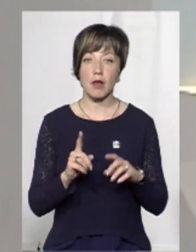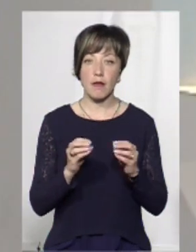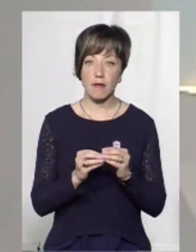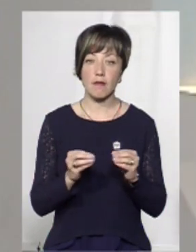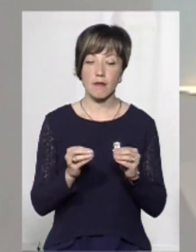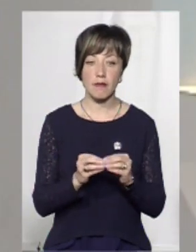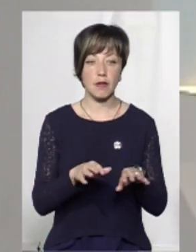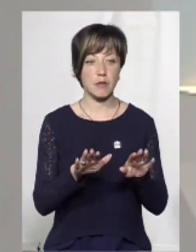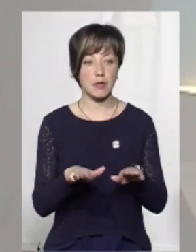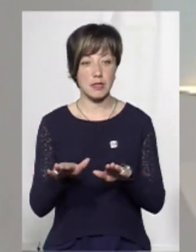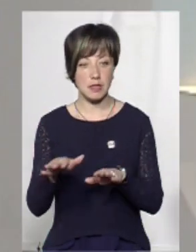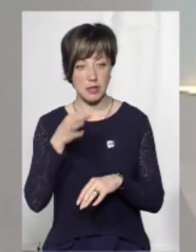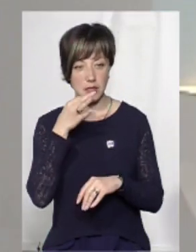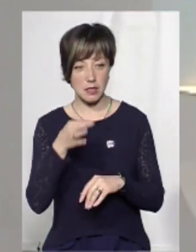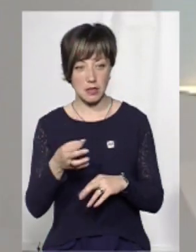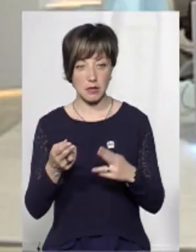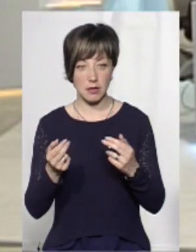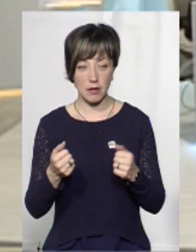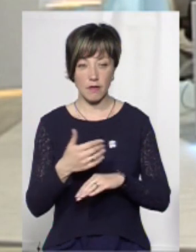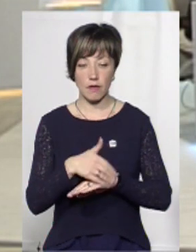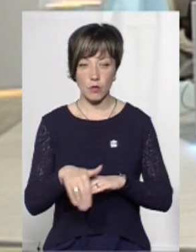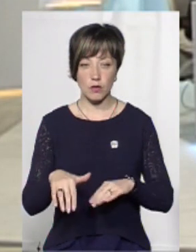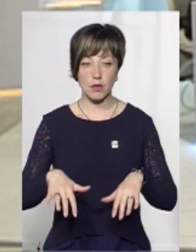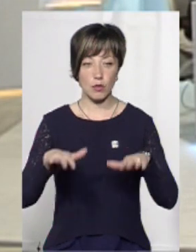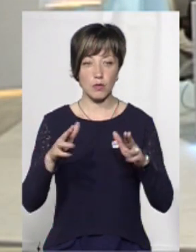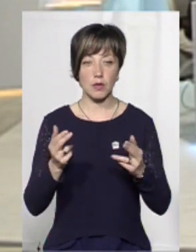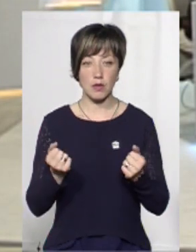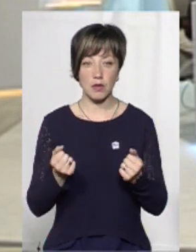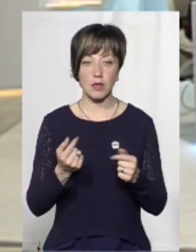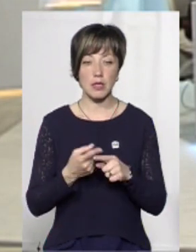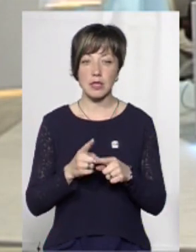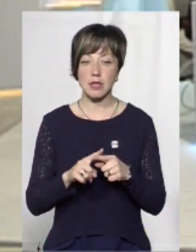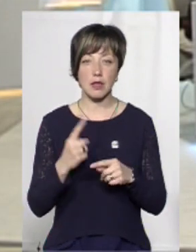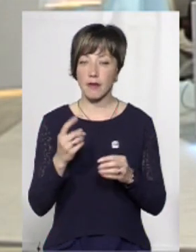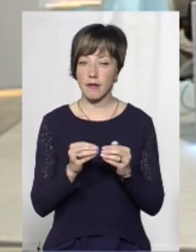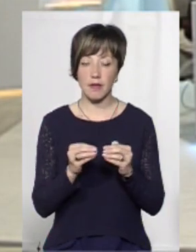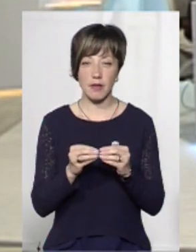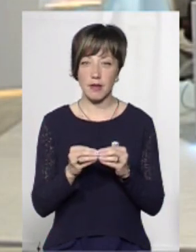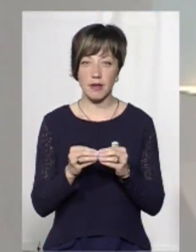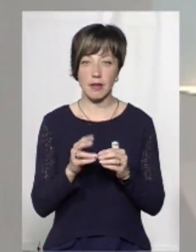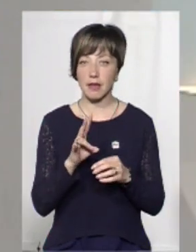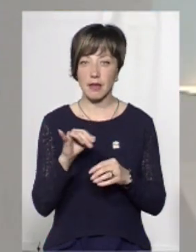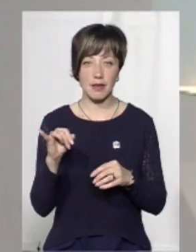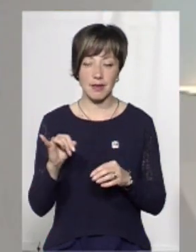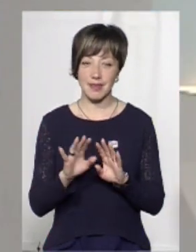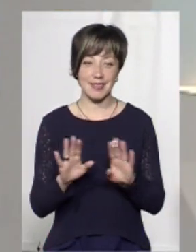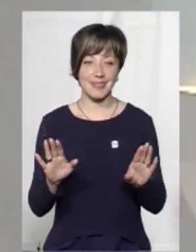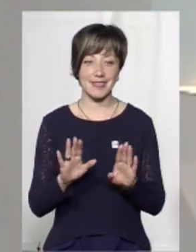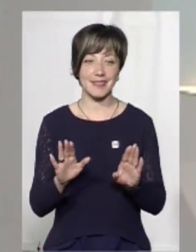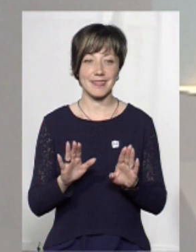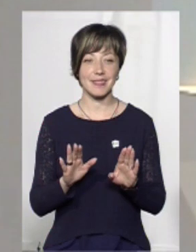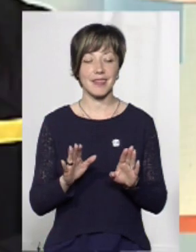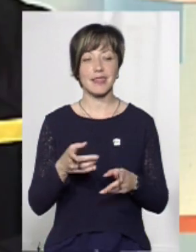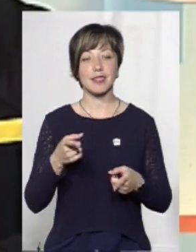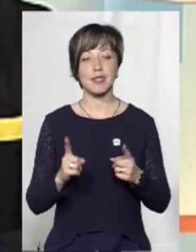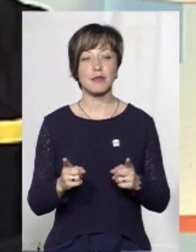одні ті самі місця вулиці затоплюються. Так, то не одні ті самі. Не в одній, шанові. Не одні ті самі.